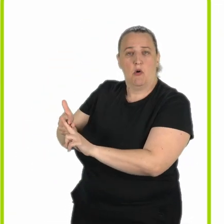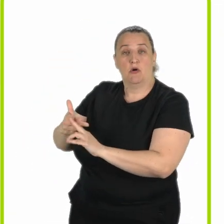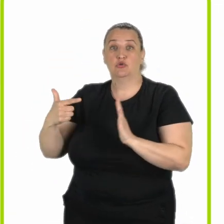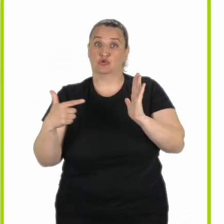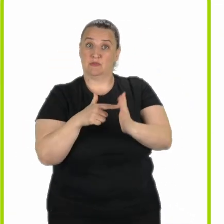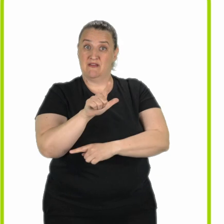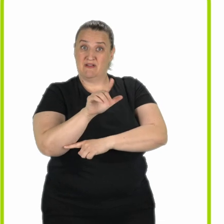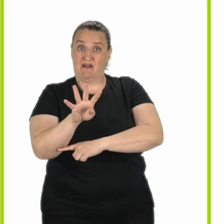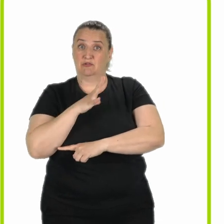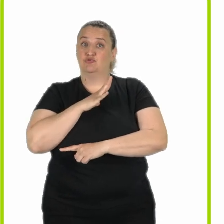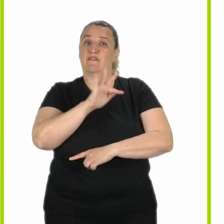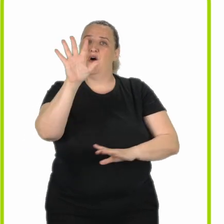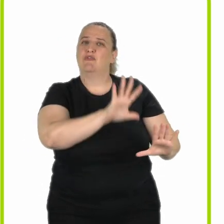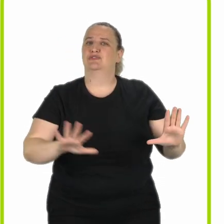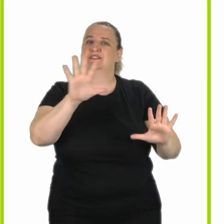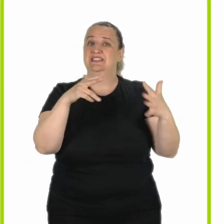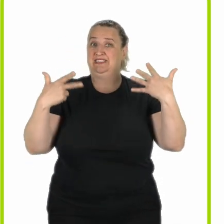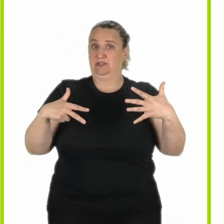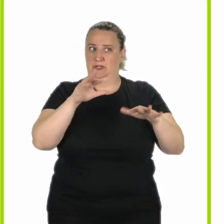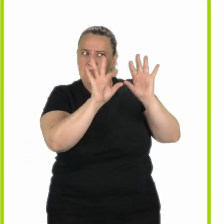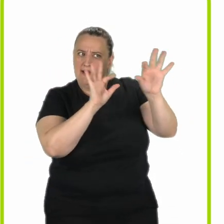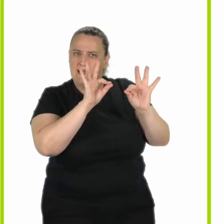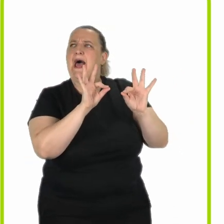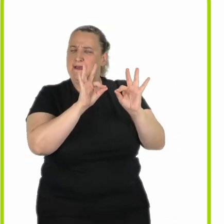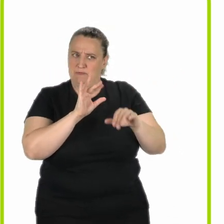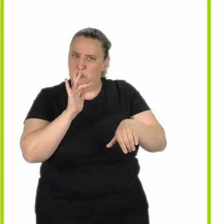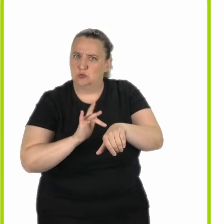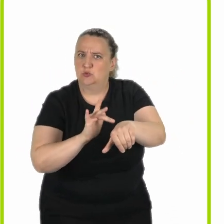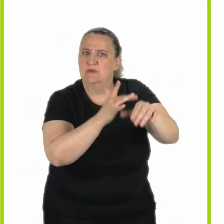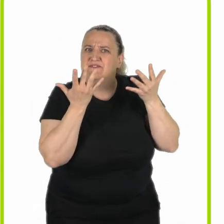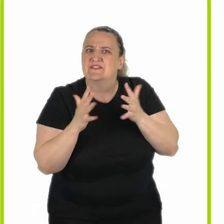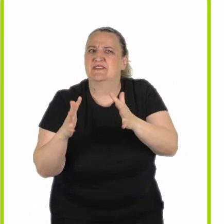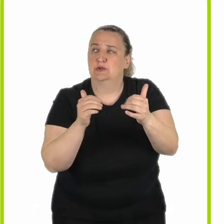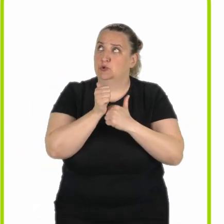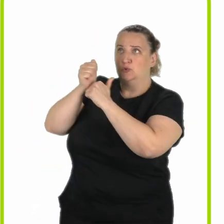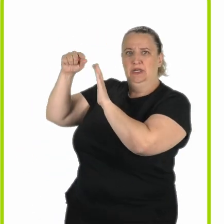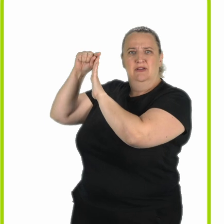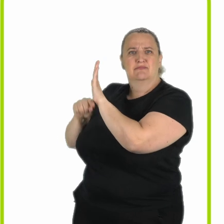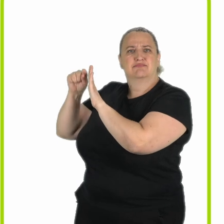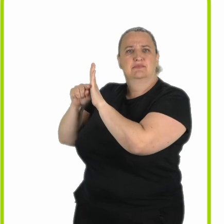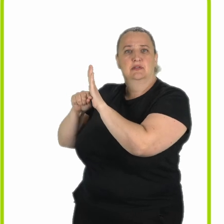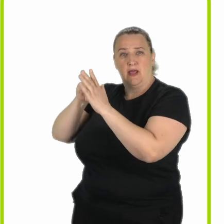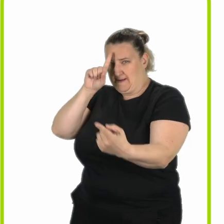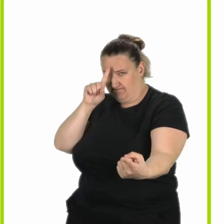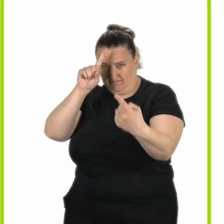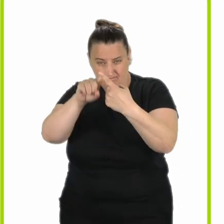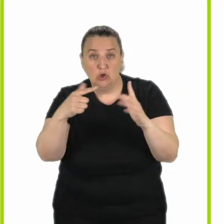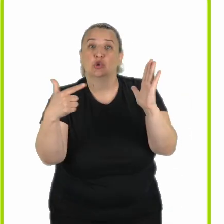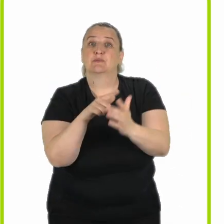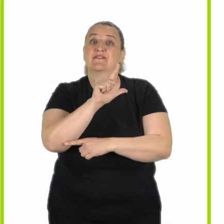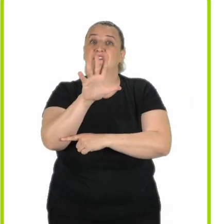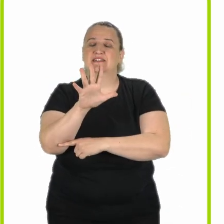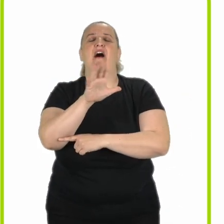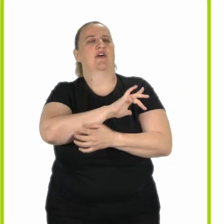En 2024, 18 départements préfigurateurs ont contribué à la conception de ce cahier des charges. La mise en œuvre de ce nouveau service